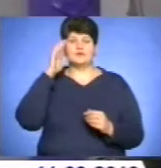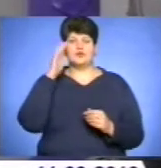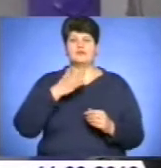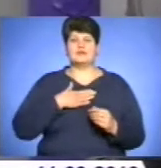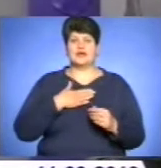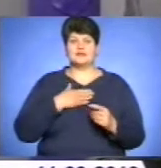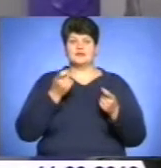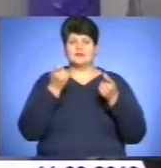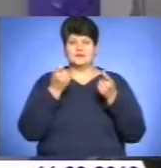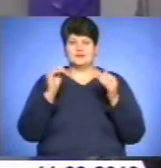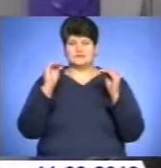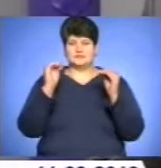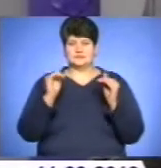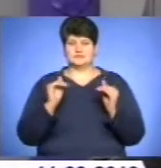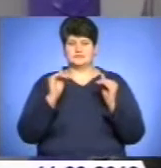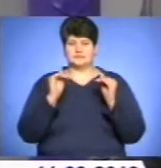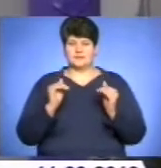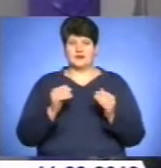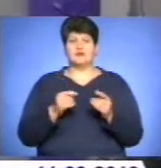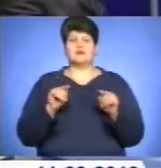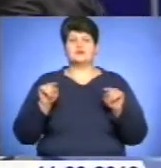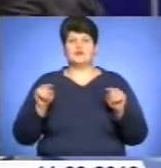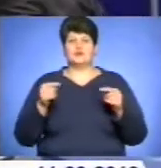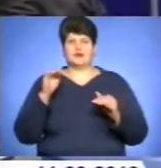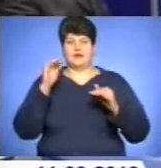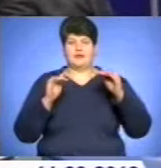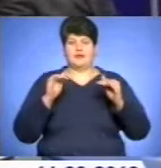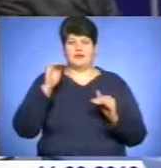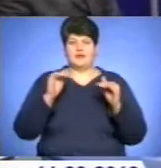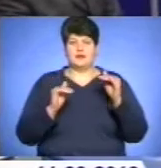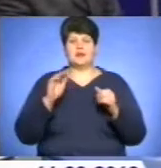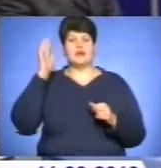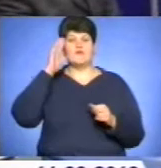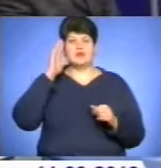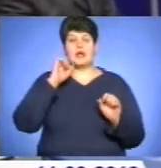приспущені, Тобто створена акумуляція води, яка може бути.